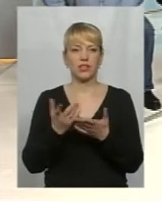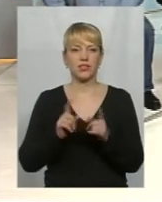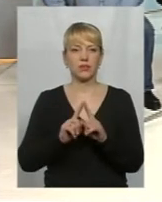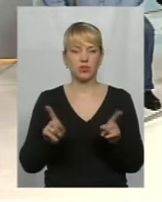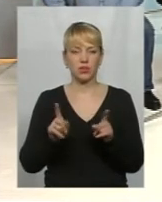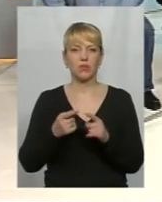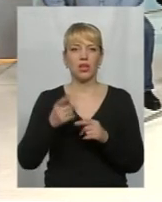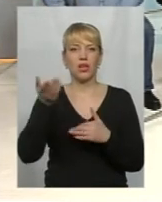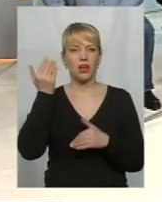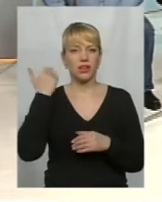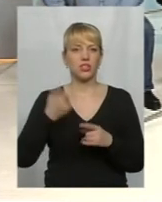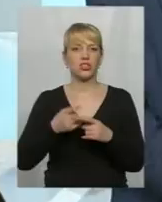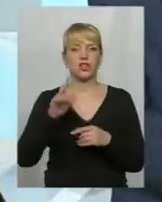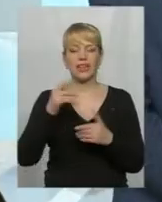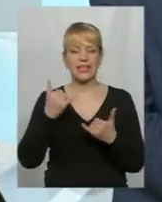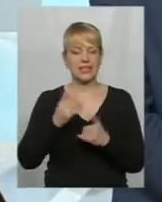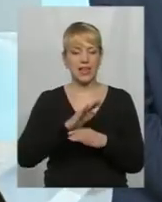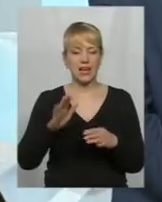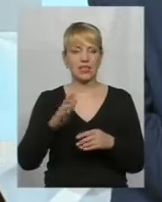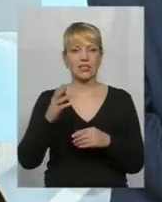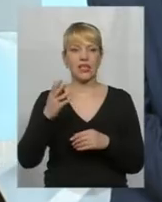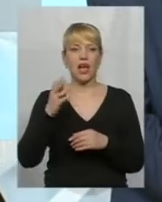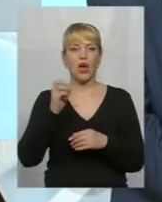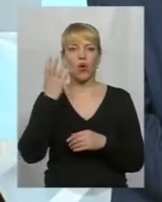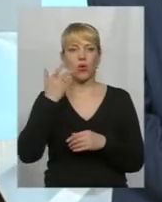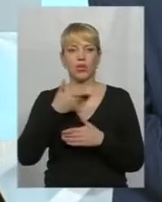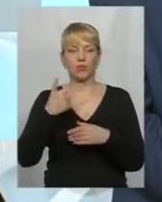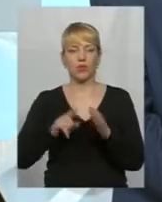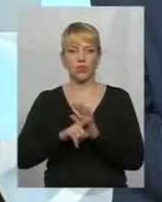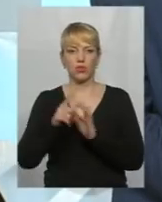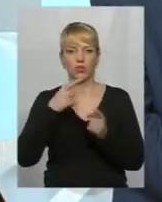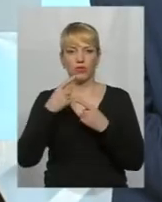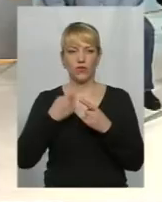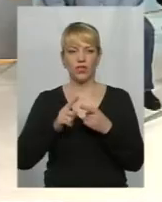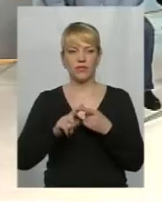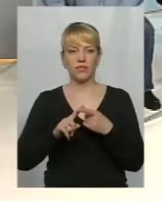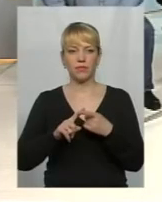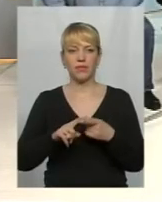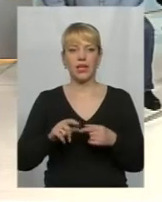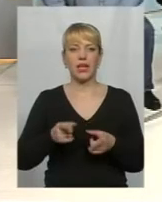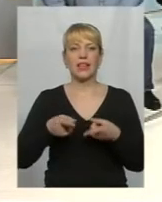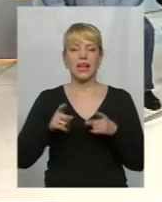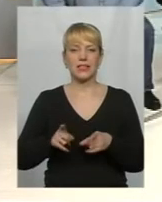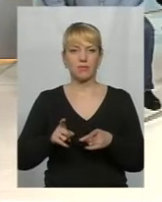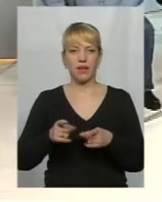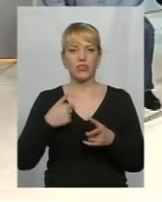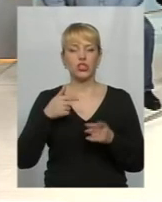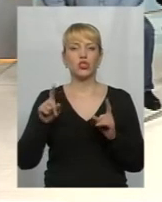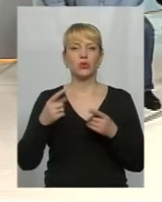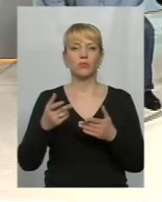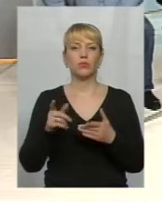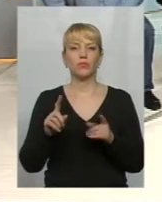не зараз, коли про неї почали говорити в голос? Я дам відповідь першу. Ну, насправді, чому